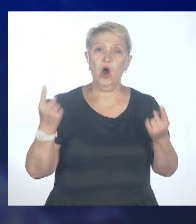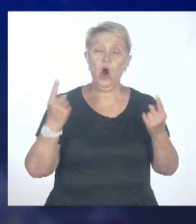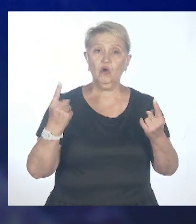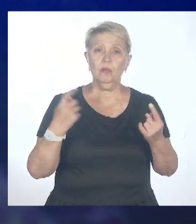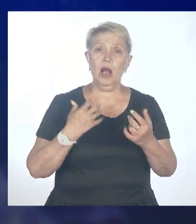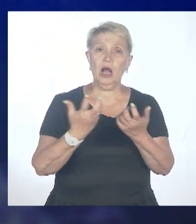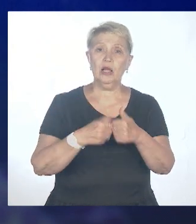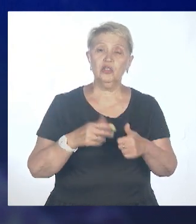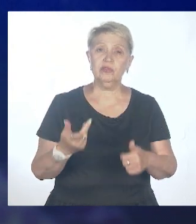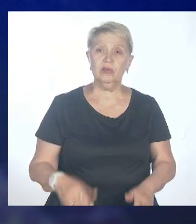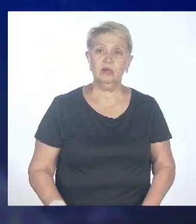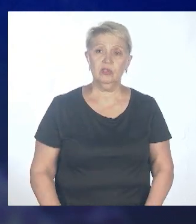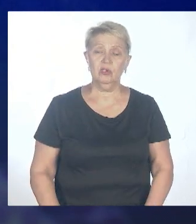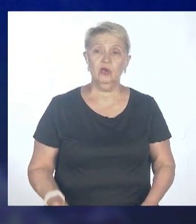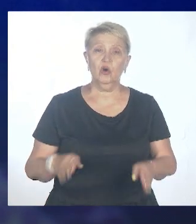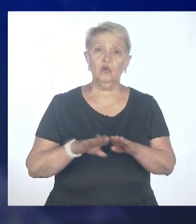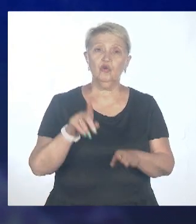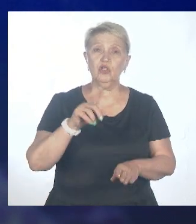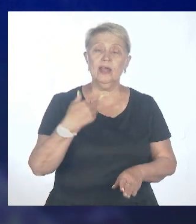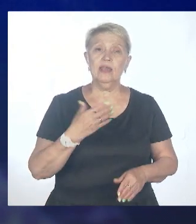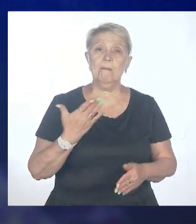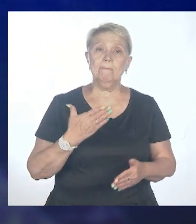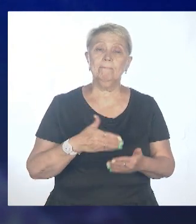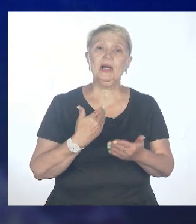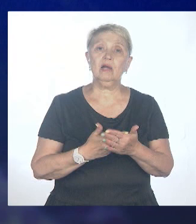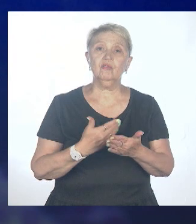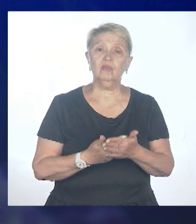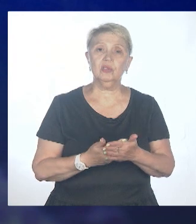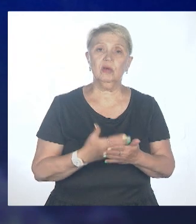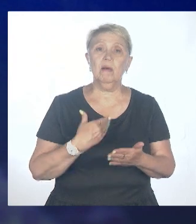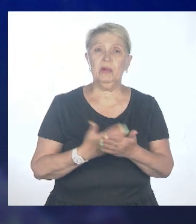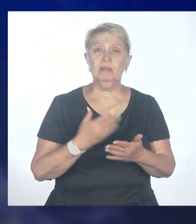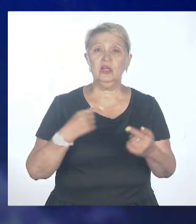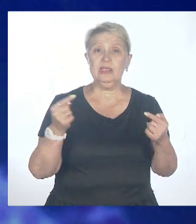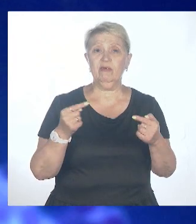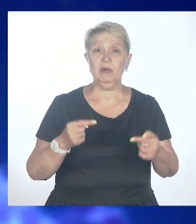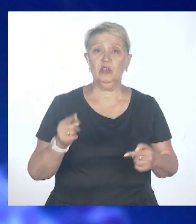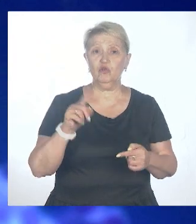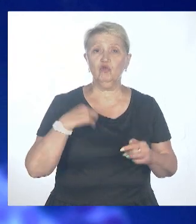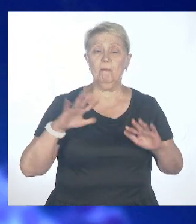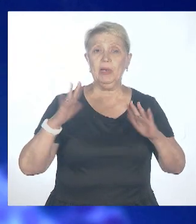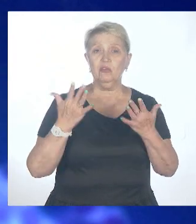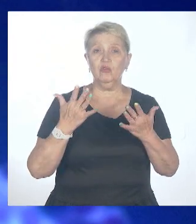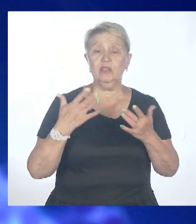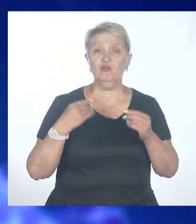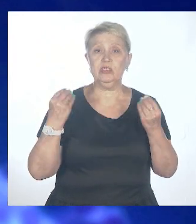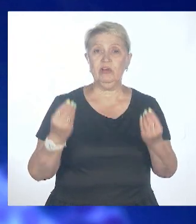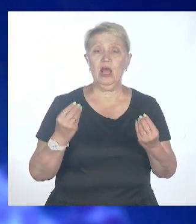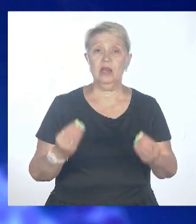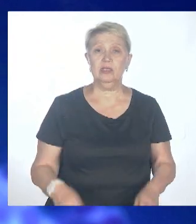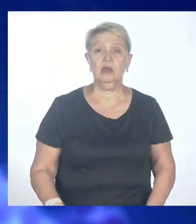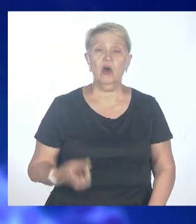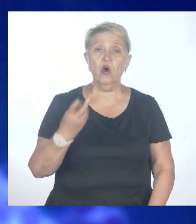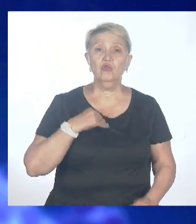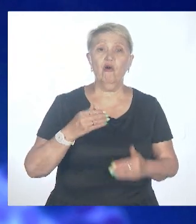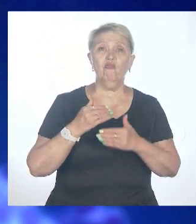переменных. И то, что они прогнозируют, ну, примерно немножечко совпадает с тем, что происходит в реальности. Но вперед, то